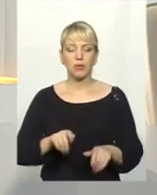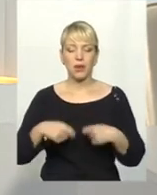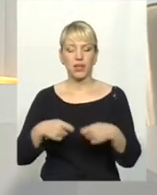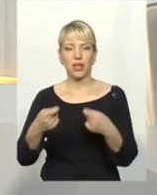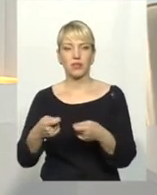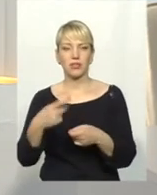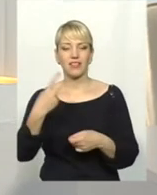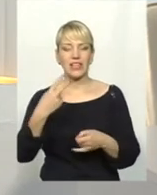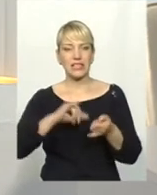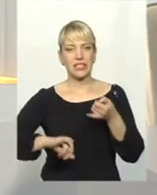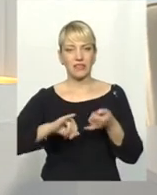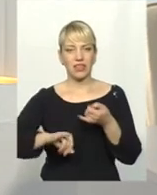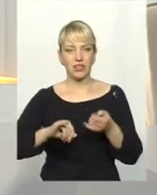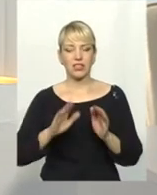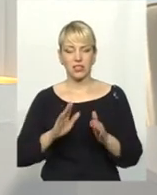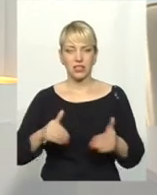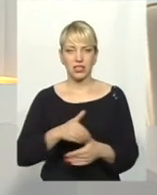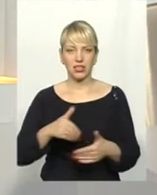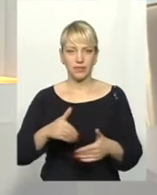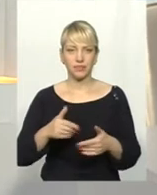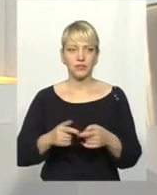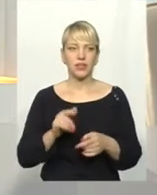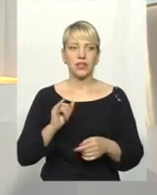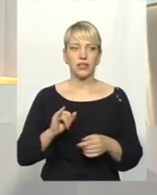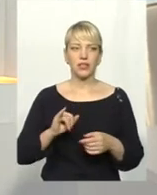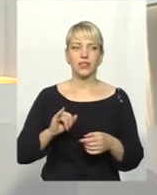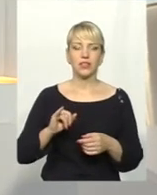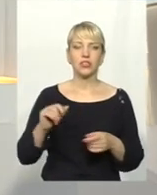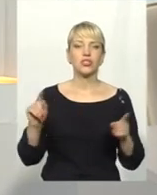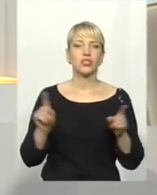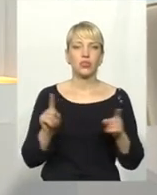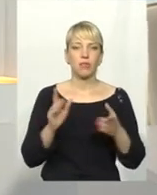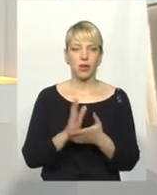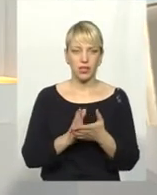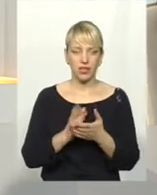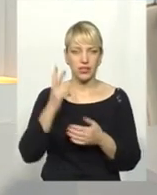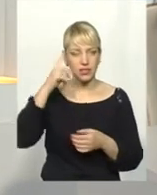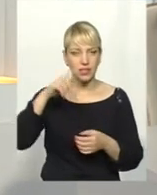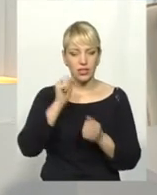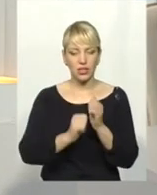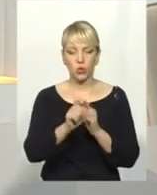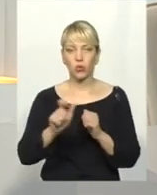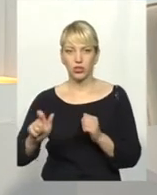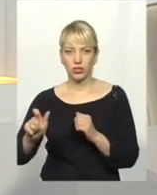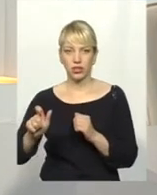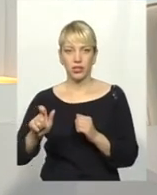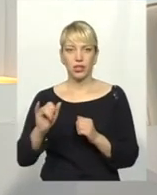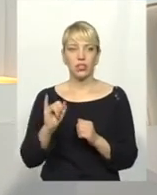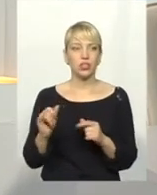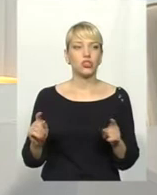інфекцій та паразитарних захворювань. Що має знати кожен і